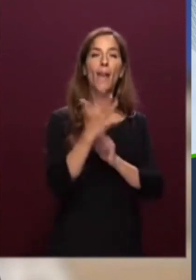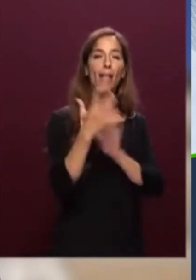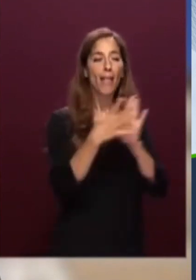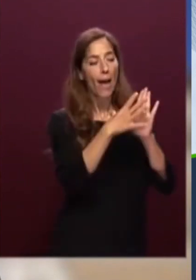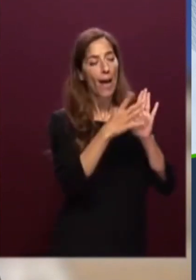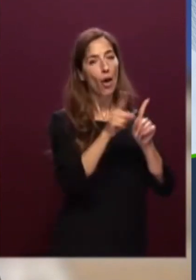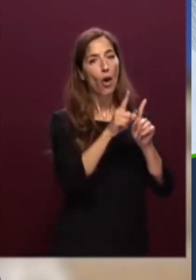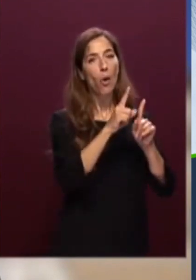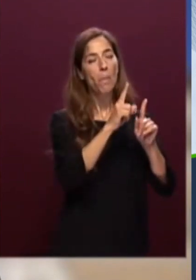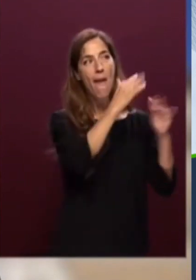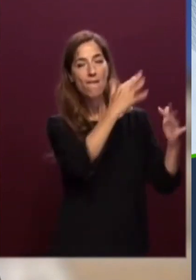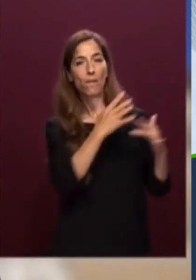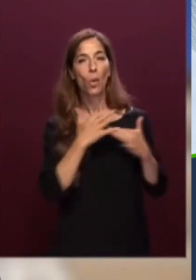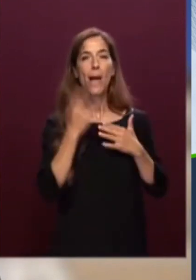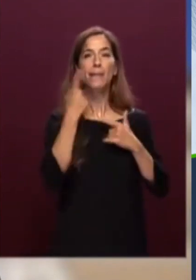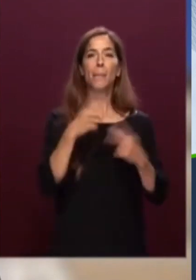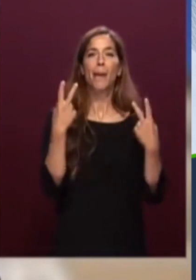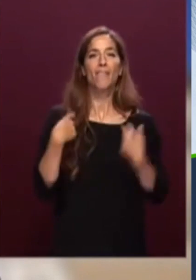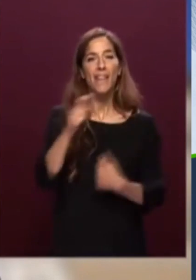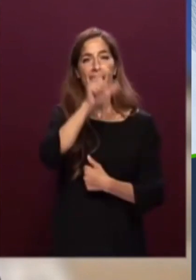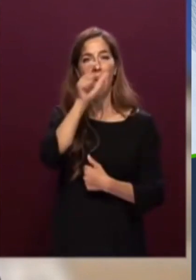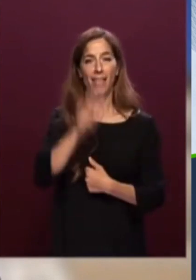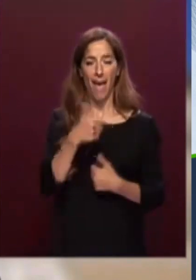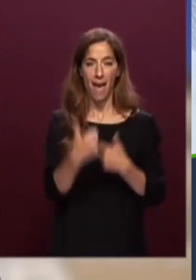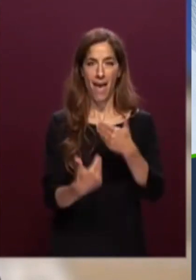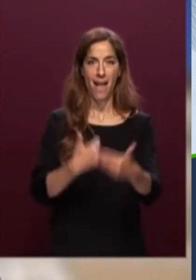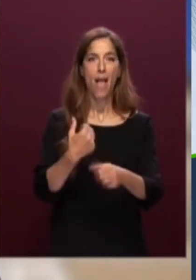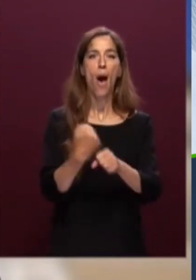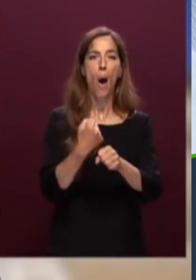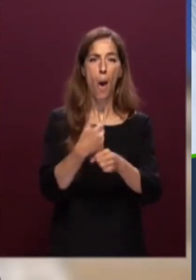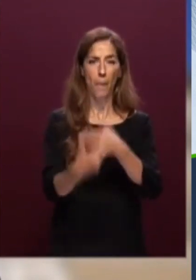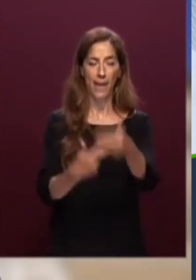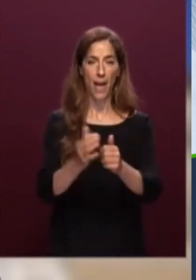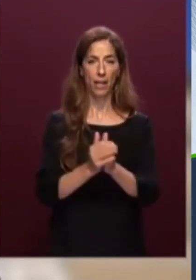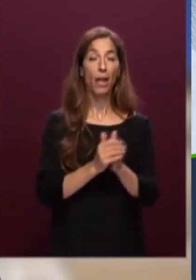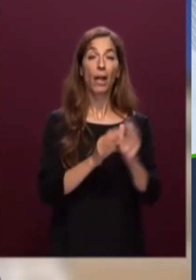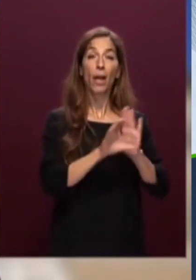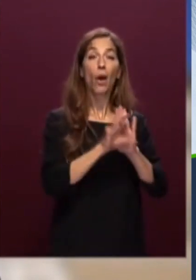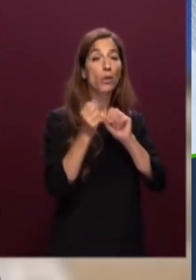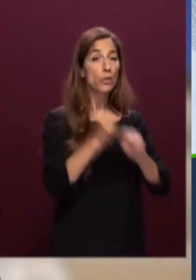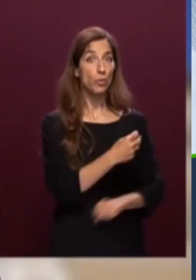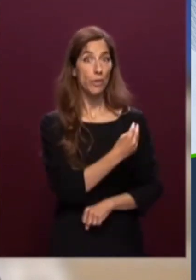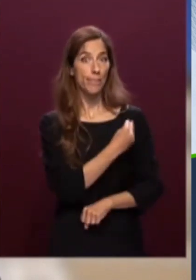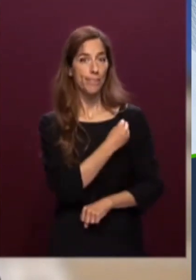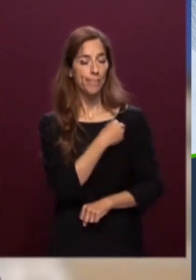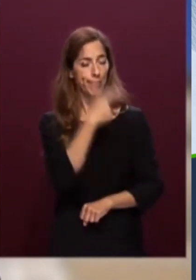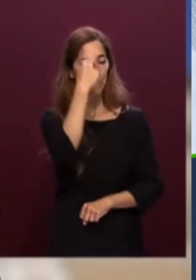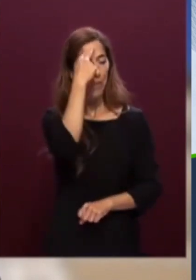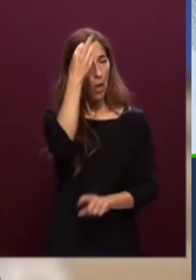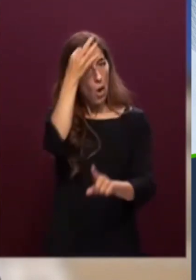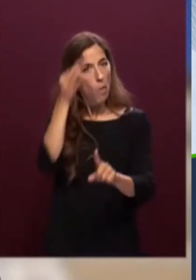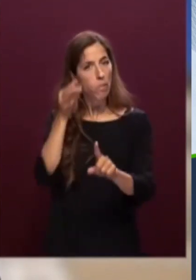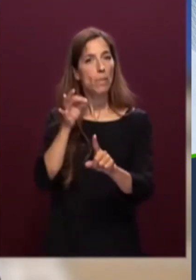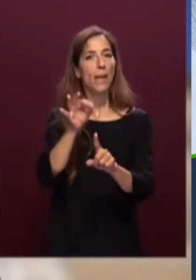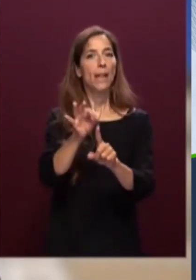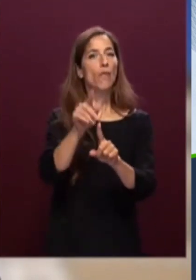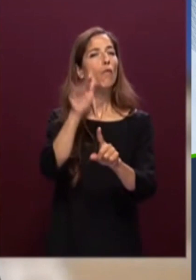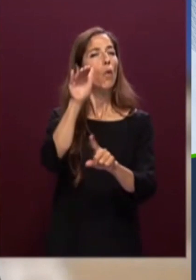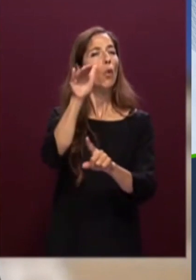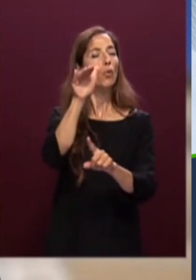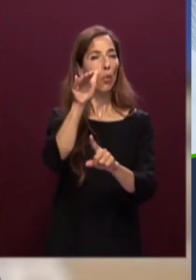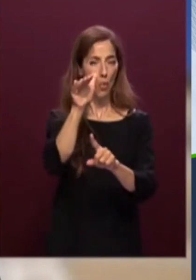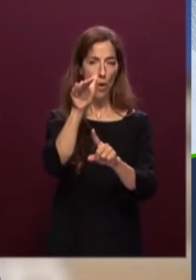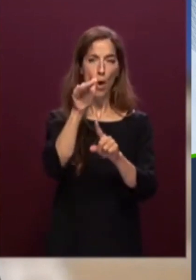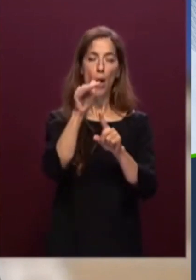la costituzione ci richiama questo impegno nella prospettiva solidaristica per assicurare a tutti i cittadini la